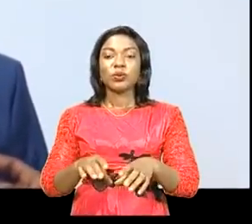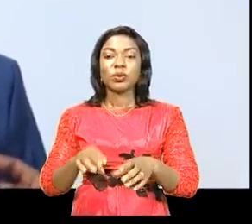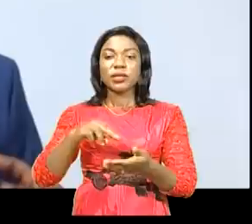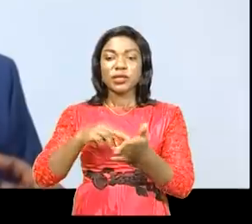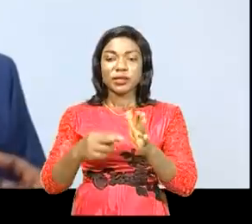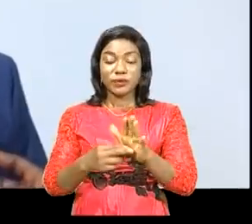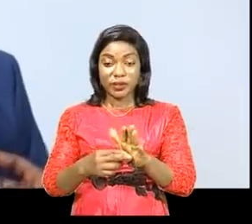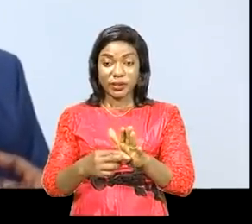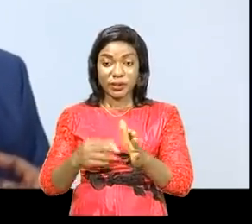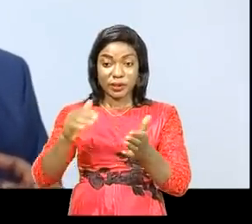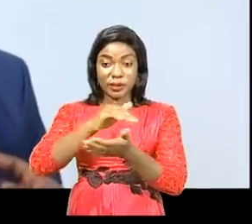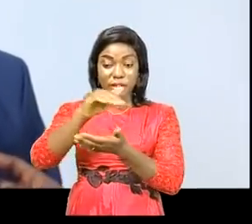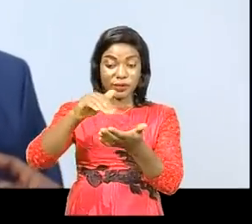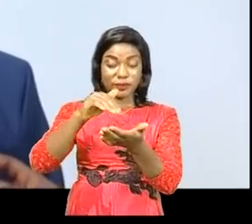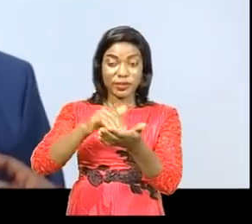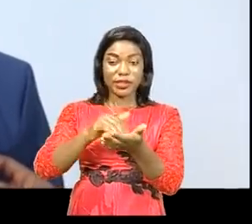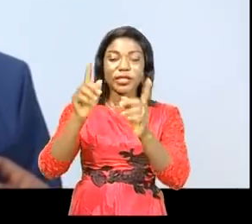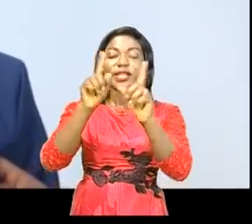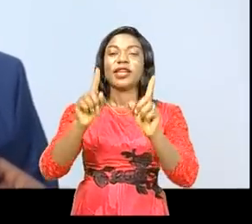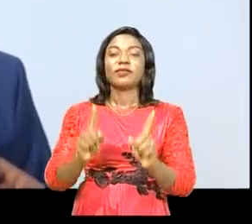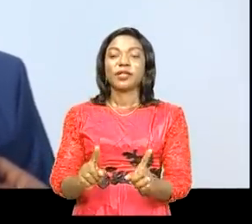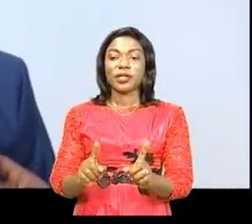de l'Afrique.